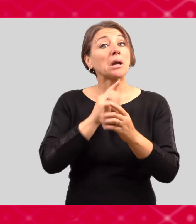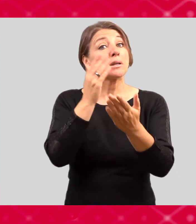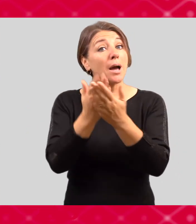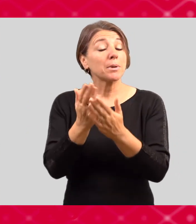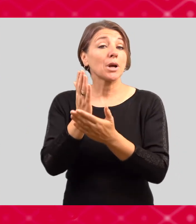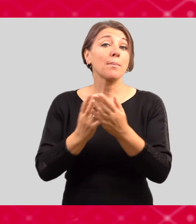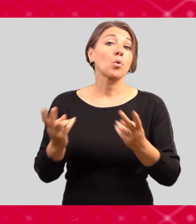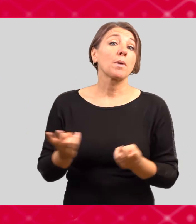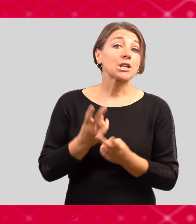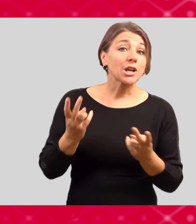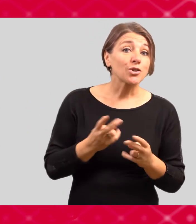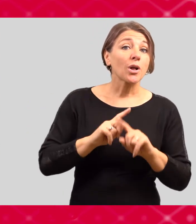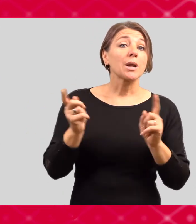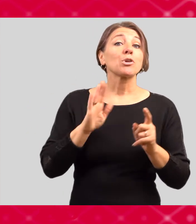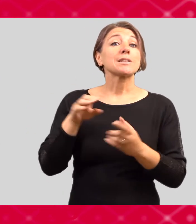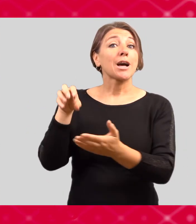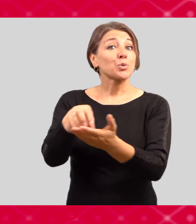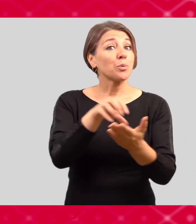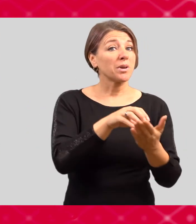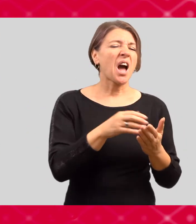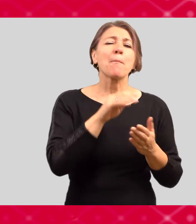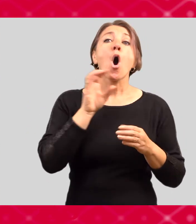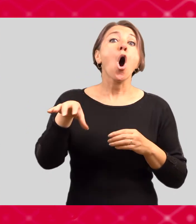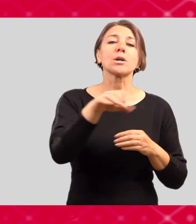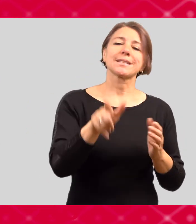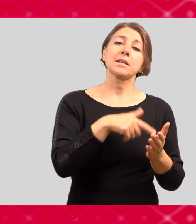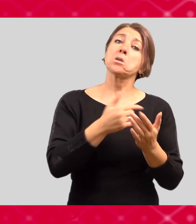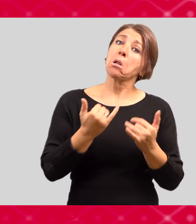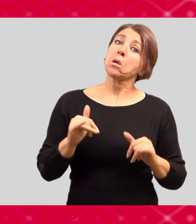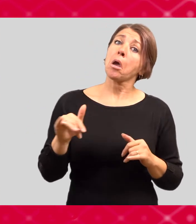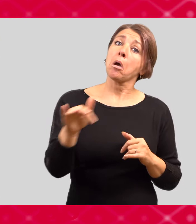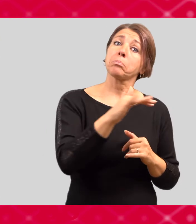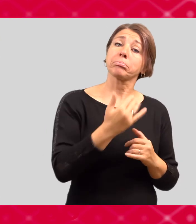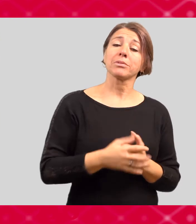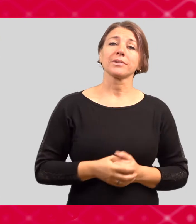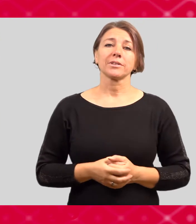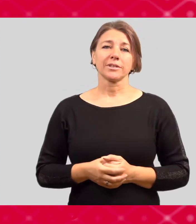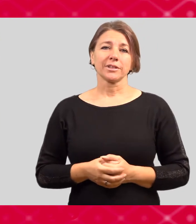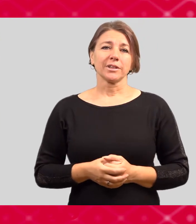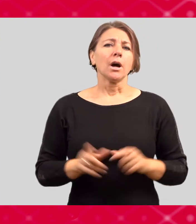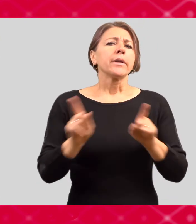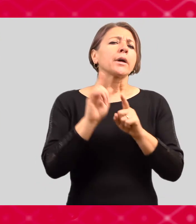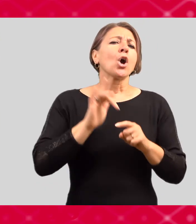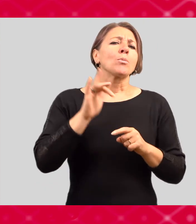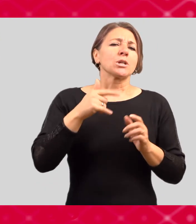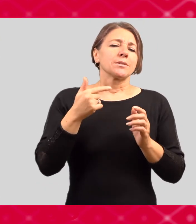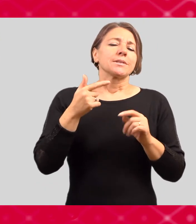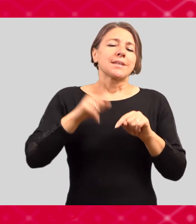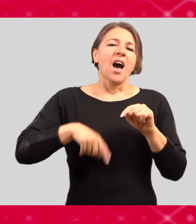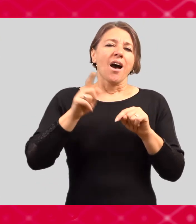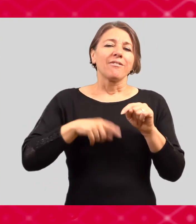školky a dětské skupiny. Není jich mnoho. Stává se ještě, že